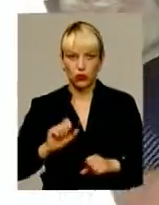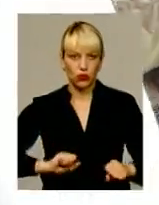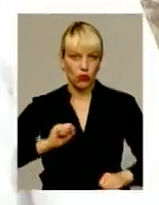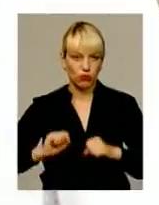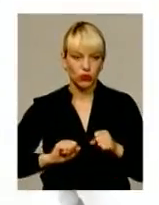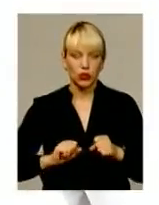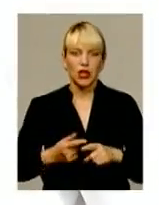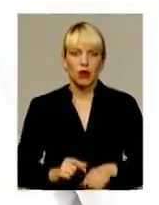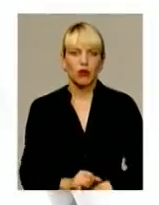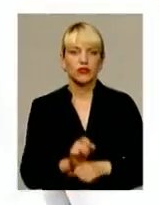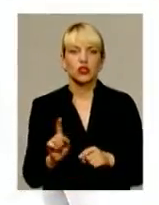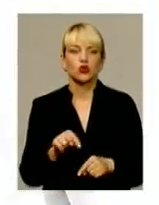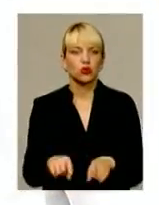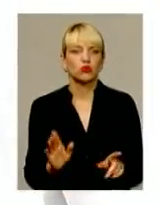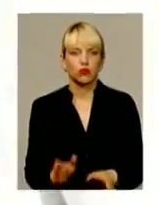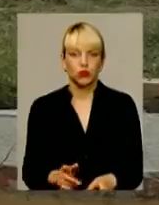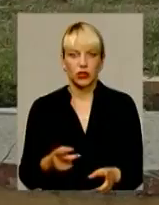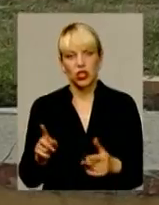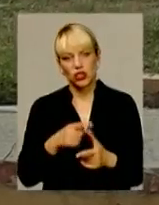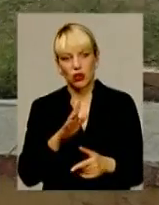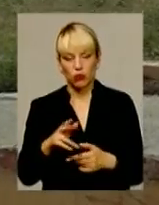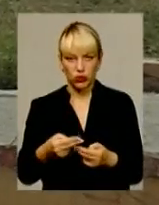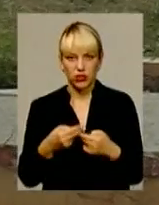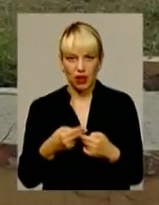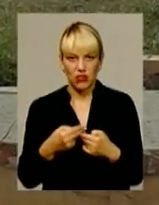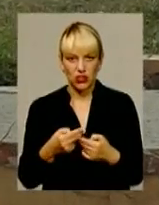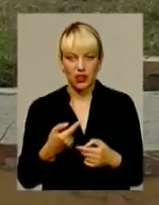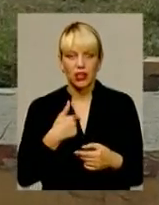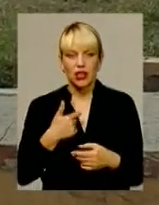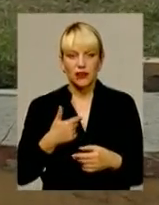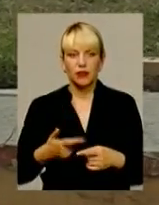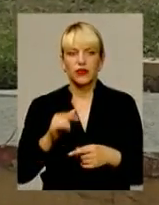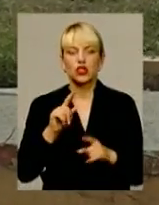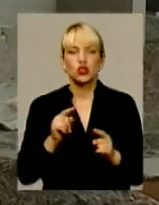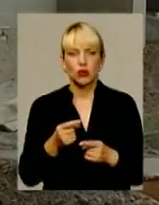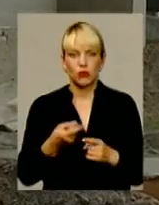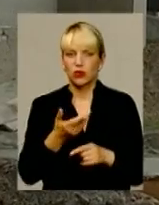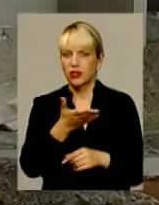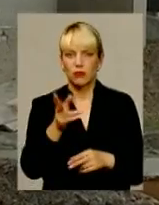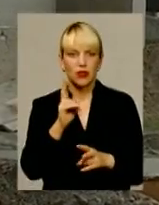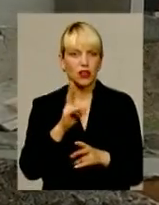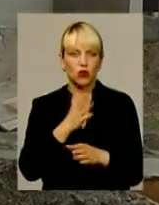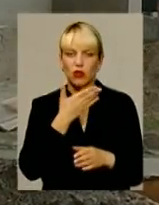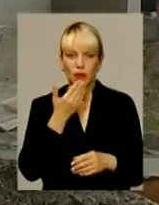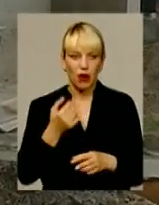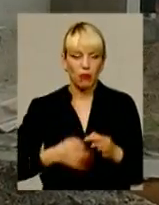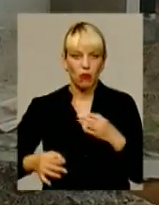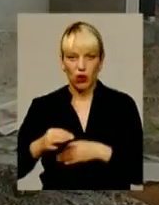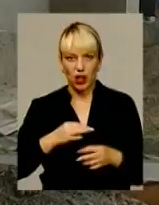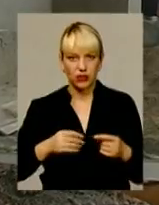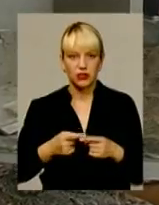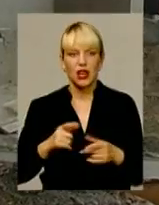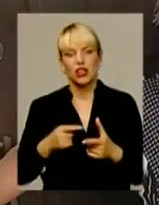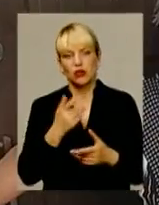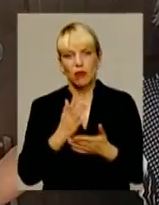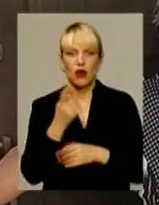повстала. Що саме тут має бути? Чи не заважатиме це етичний норм християн? І чому з ними ніхто не порадився? І чи має господар на